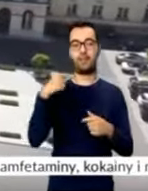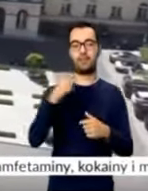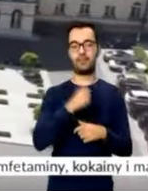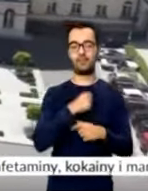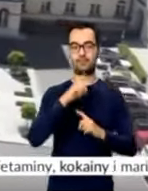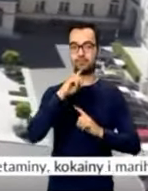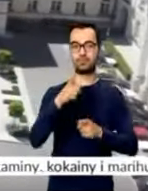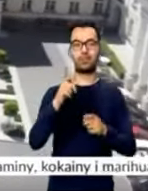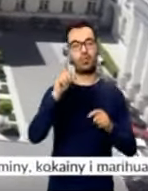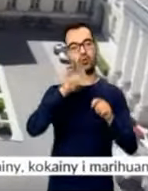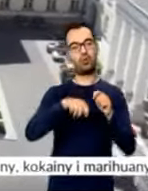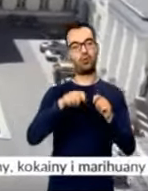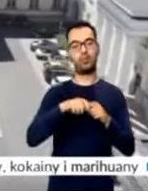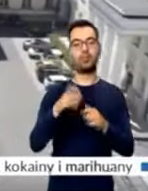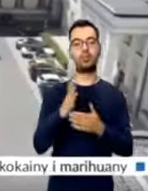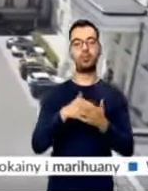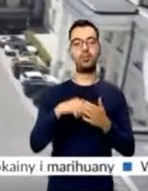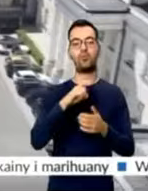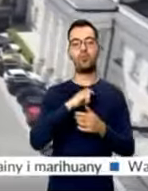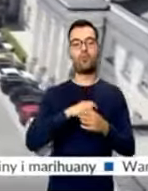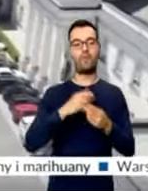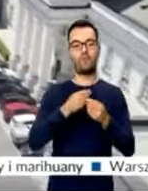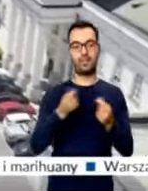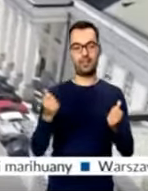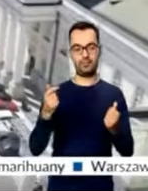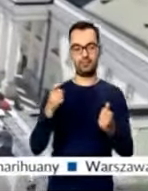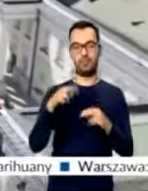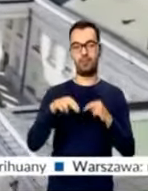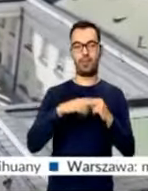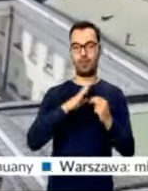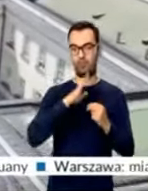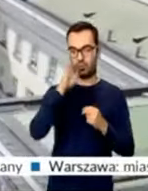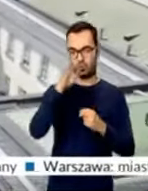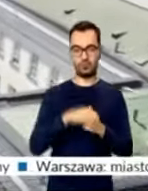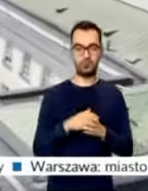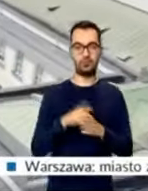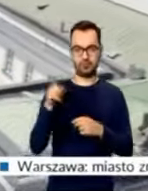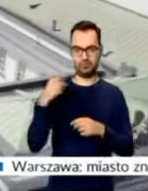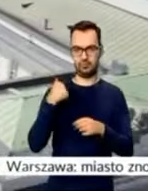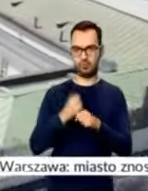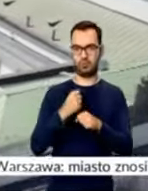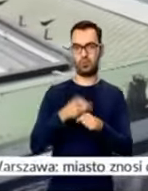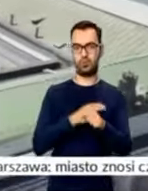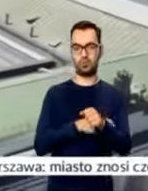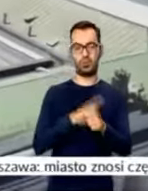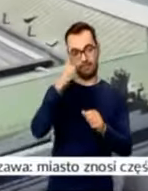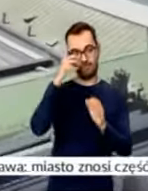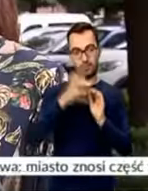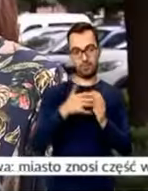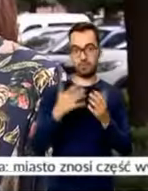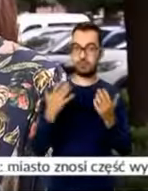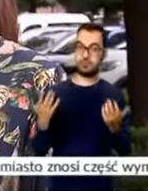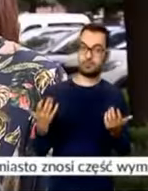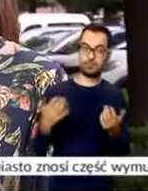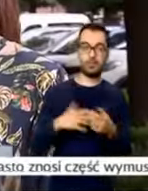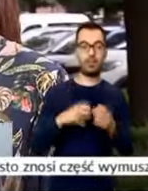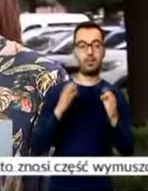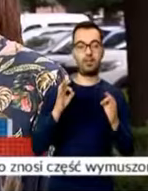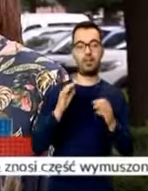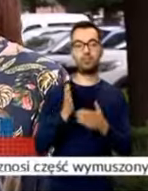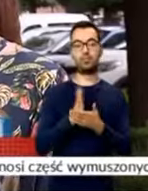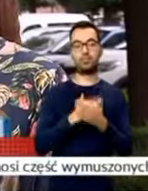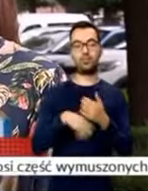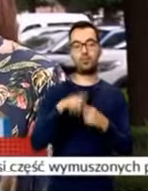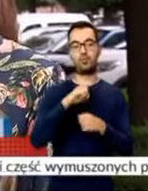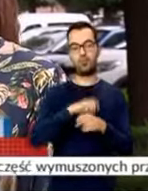zlecił kontrolę w dzielnicowym biurze finansów oświaty na Pradze Północ, w którym pracował urzędnik. Jakie wnioski wyciągnięto? W tym momencie dzielnicowe